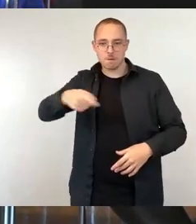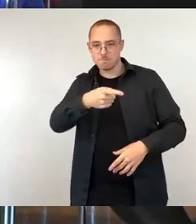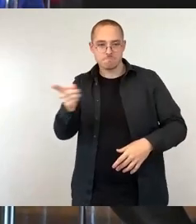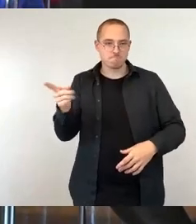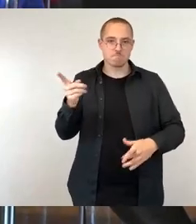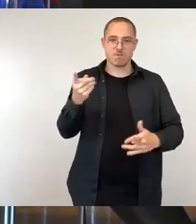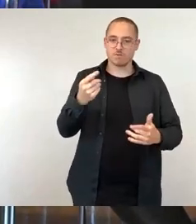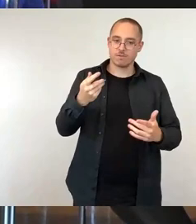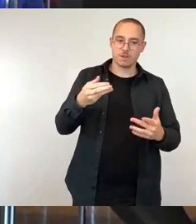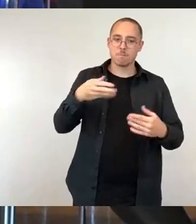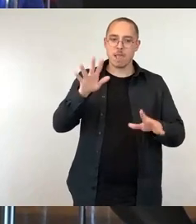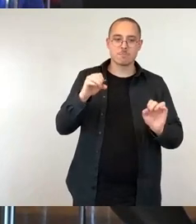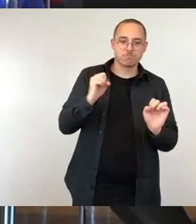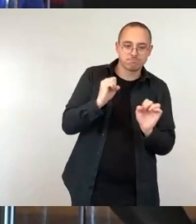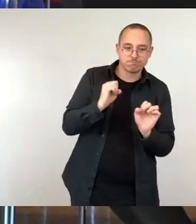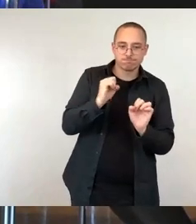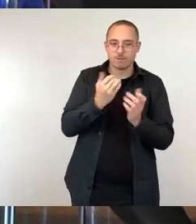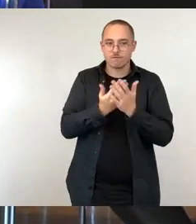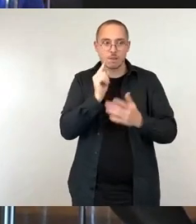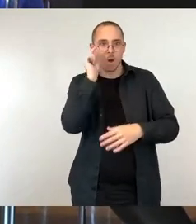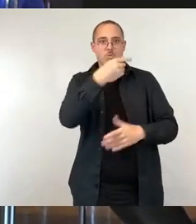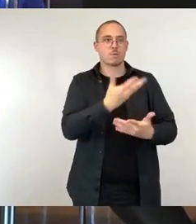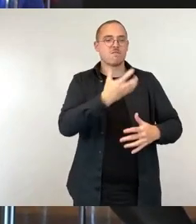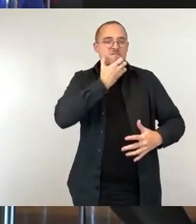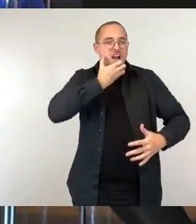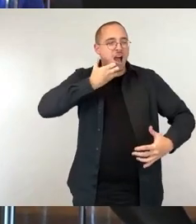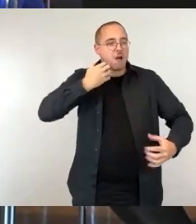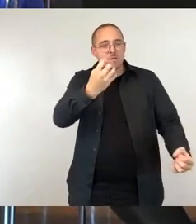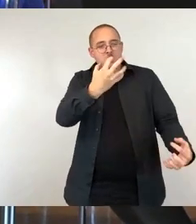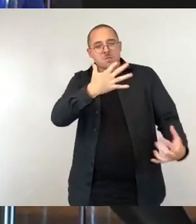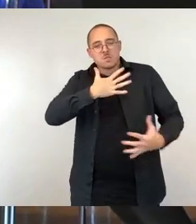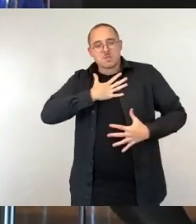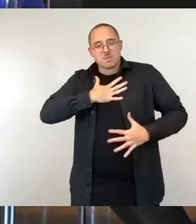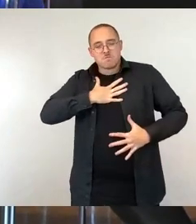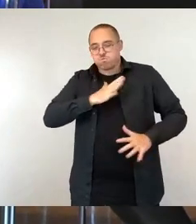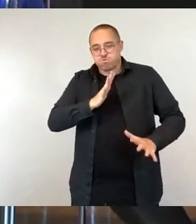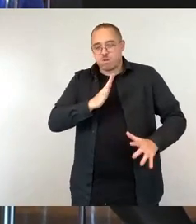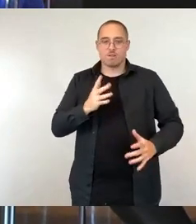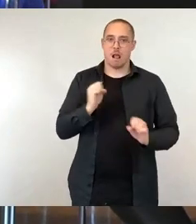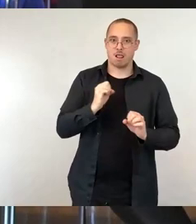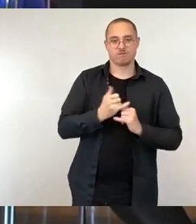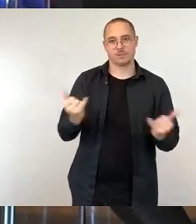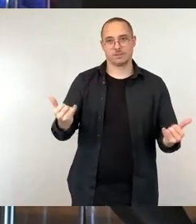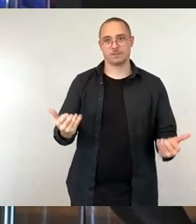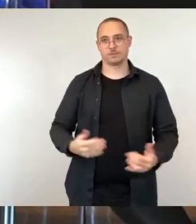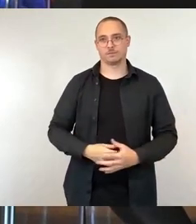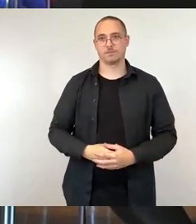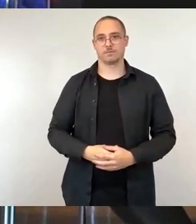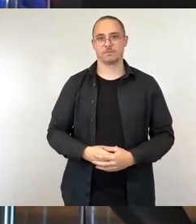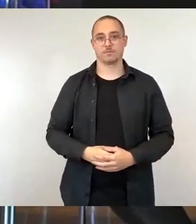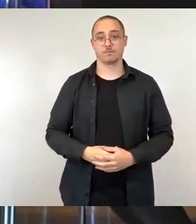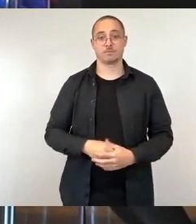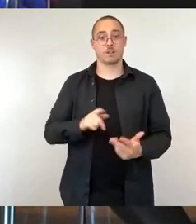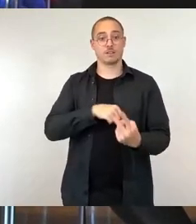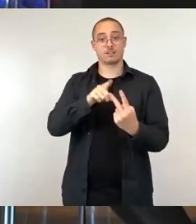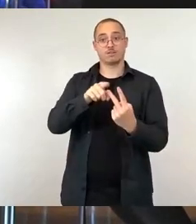entsprechenden Außentemperaturen. Gleichzeitig erreichte uns Dresdner Bürger die Information der